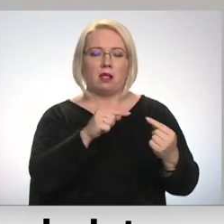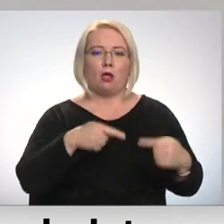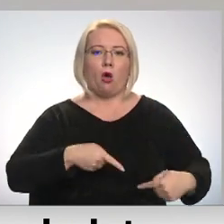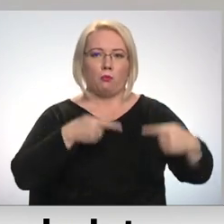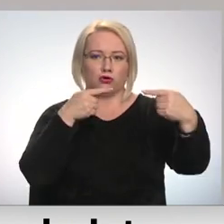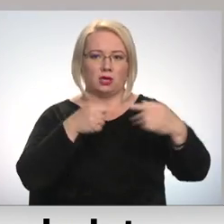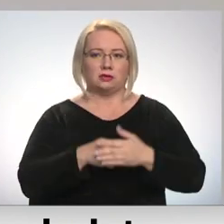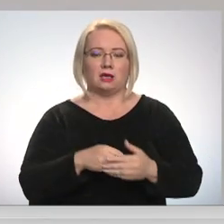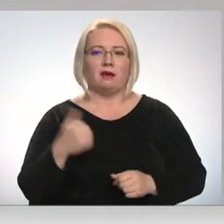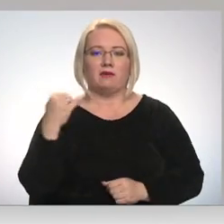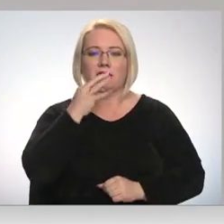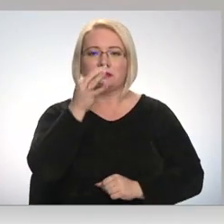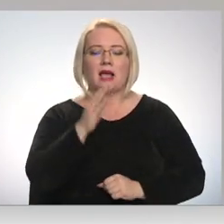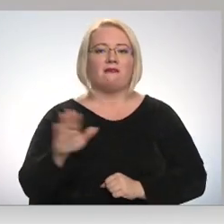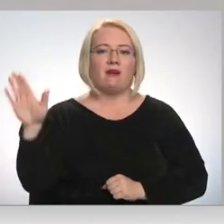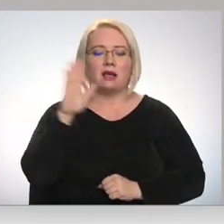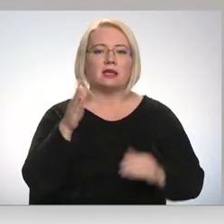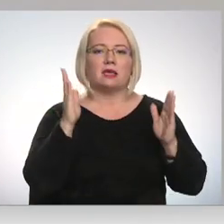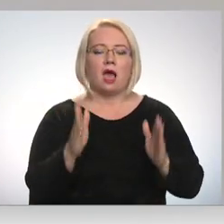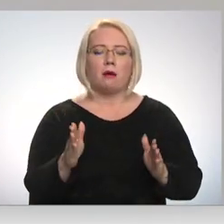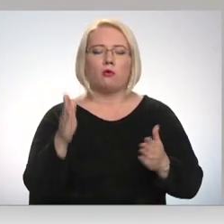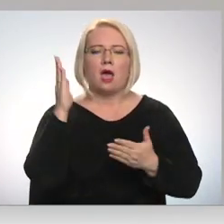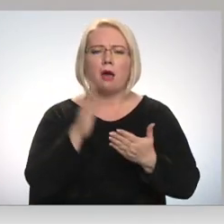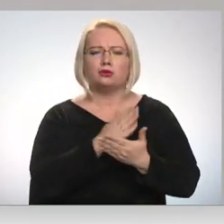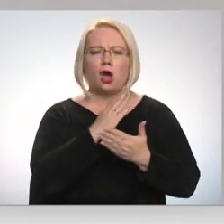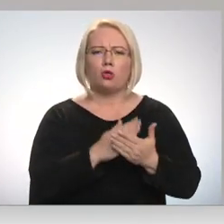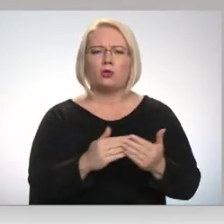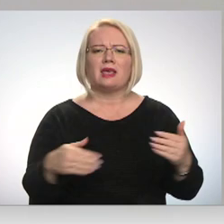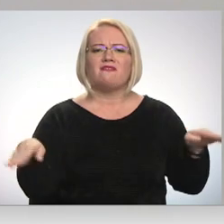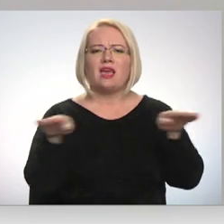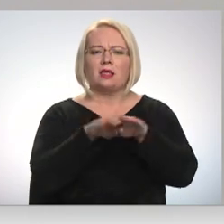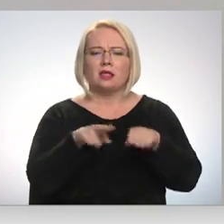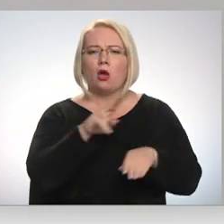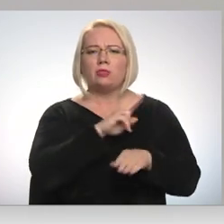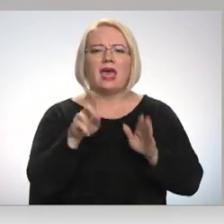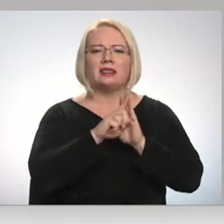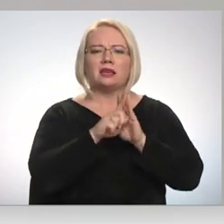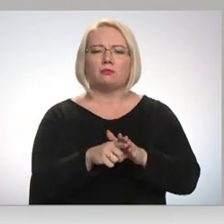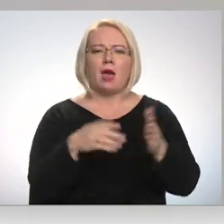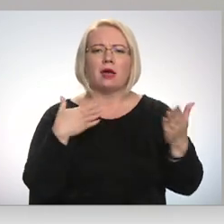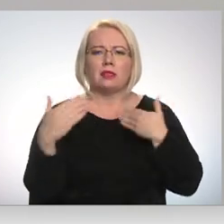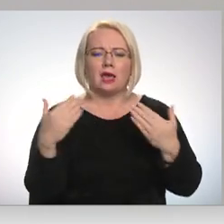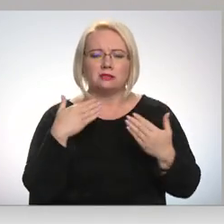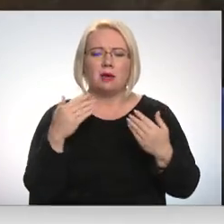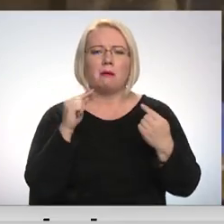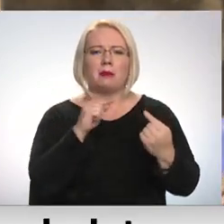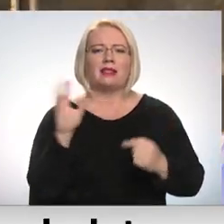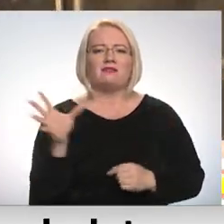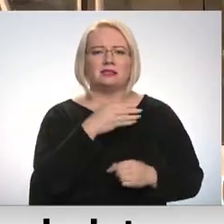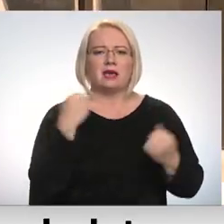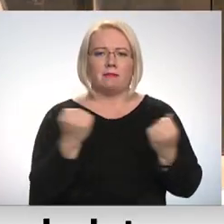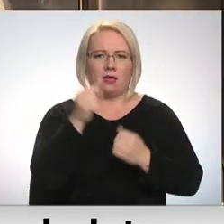Valstī ir jābūt absolūti vienādai un nediskriminējošai attieksmei pret visiem strādājošiem.